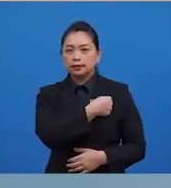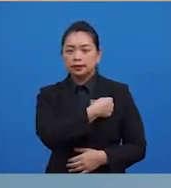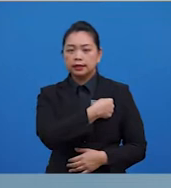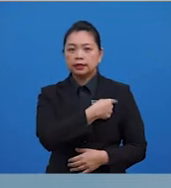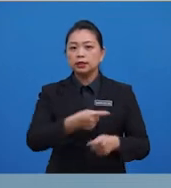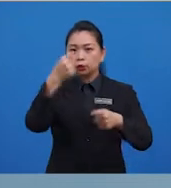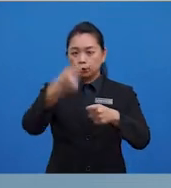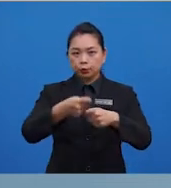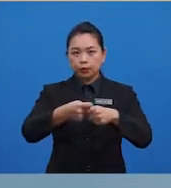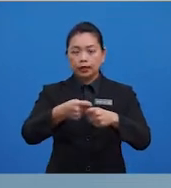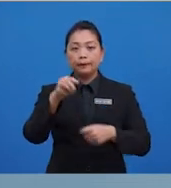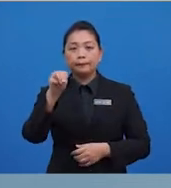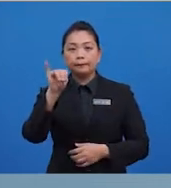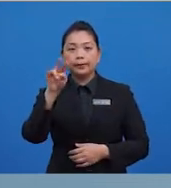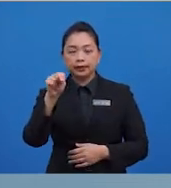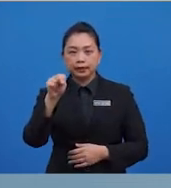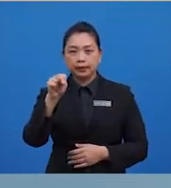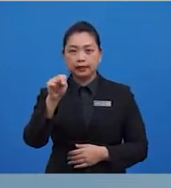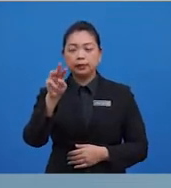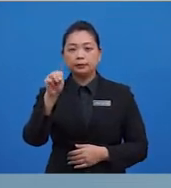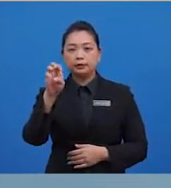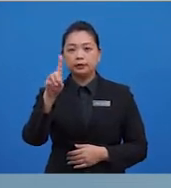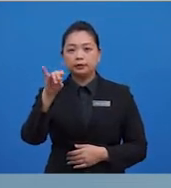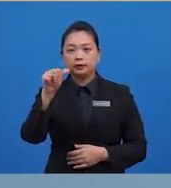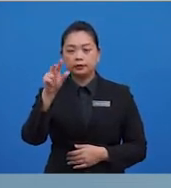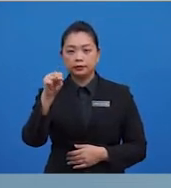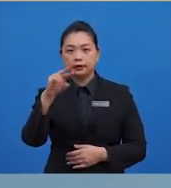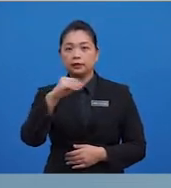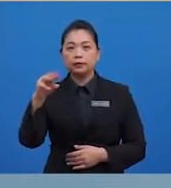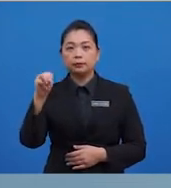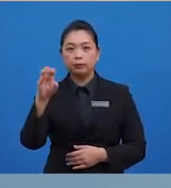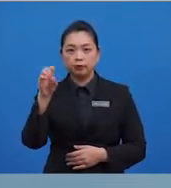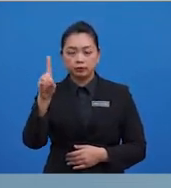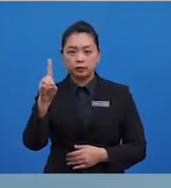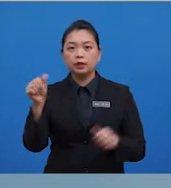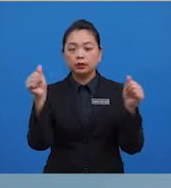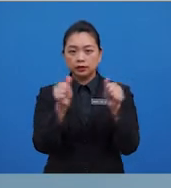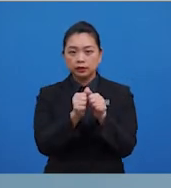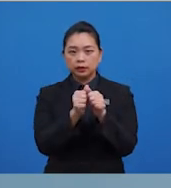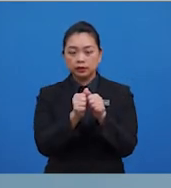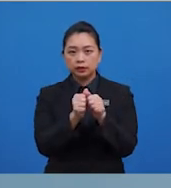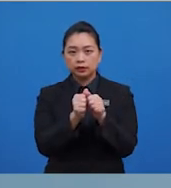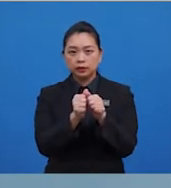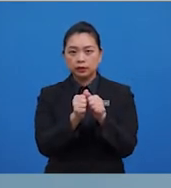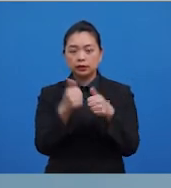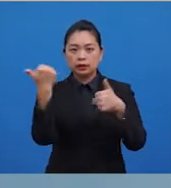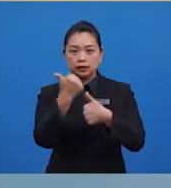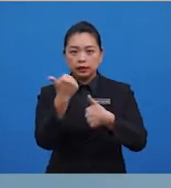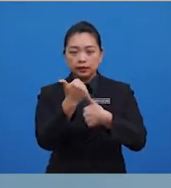menentukan min, median dan mood. Dengan yang pertama,